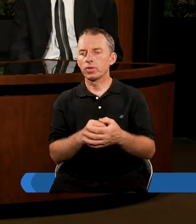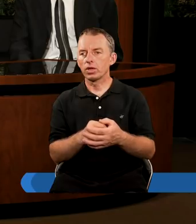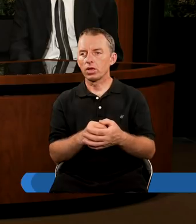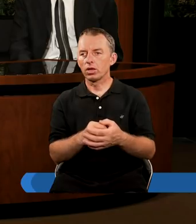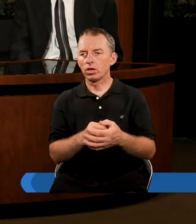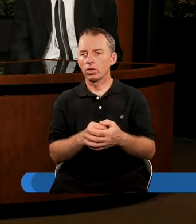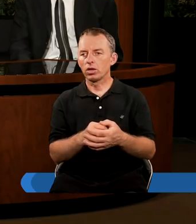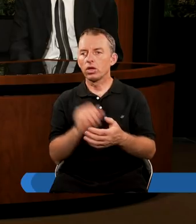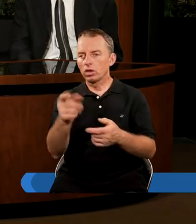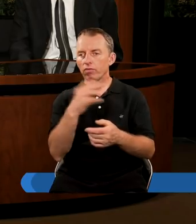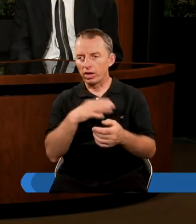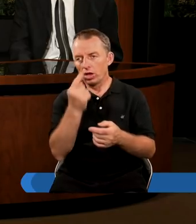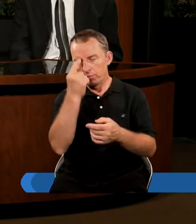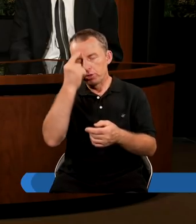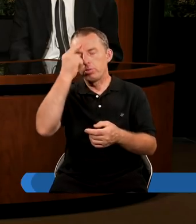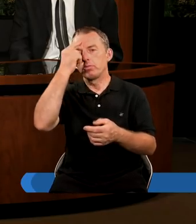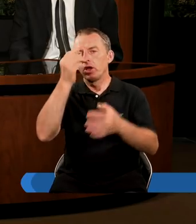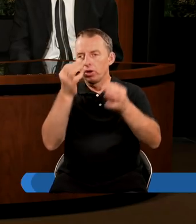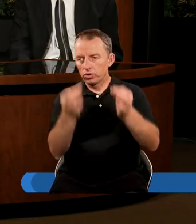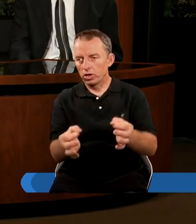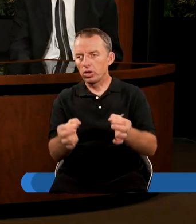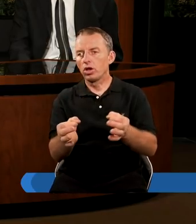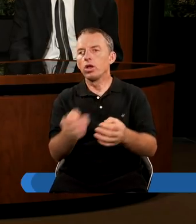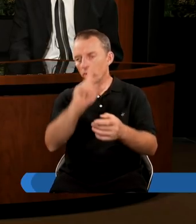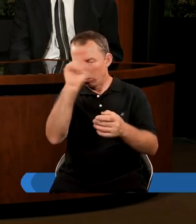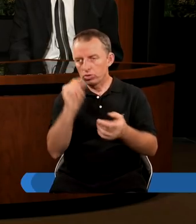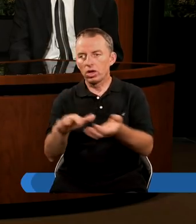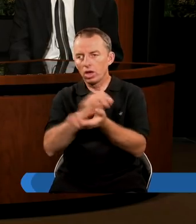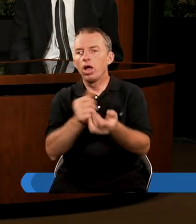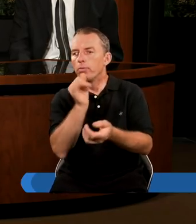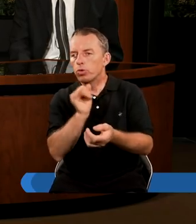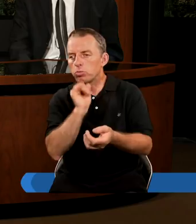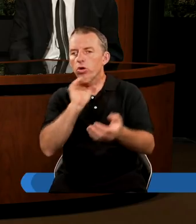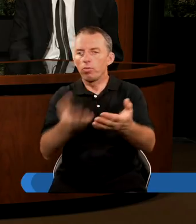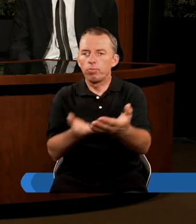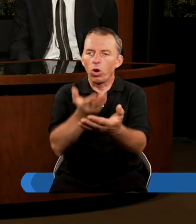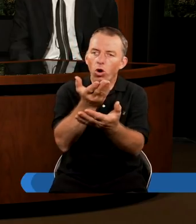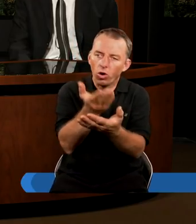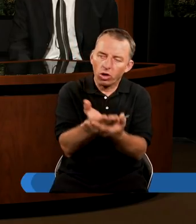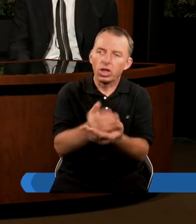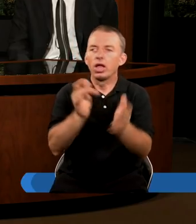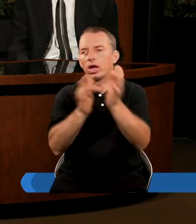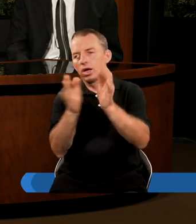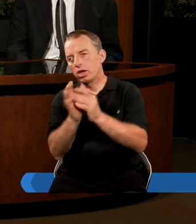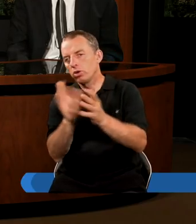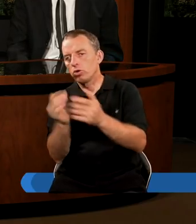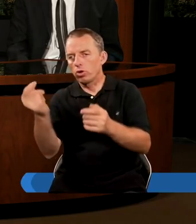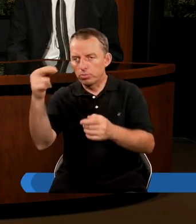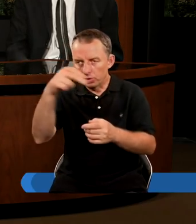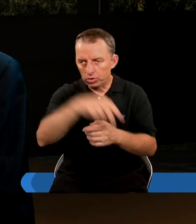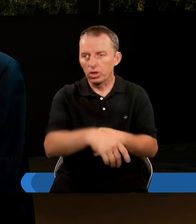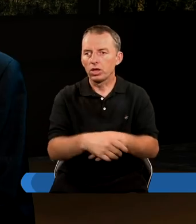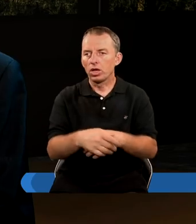Warto tutaj też wspomnieć, że dzisiaj mamy na świecie ludzi, którzy się też próbują podawać za Chrystusa, który przyszedł.